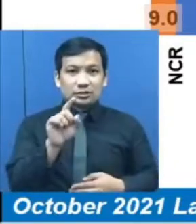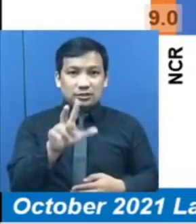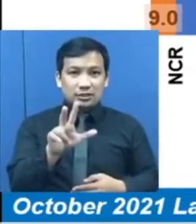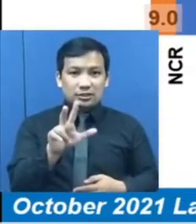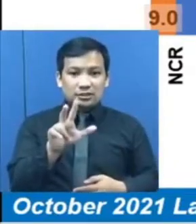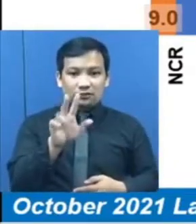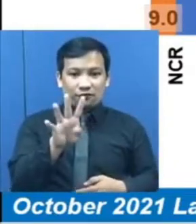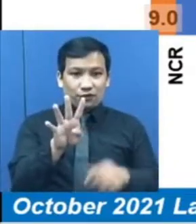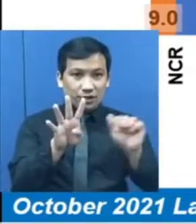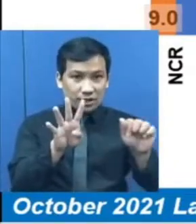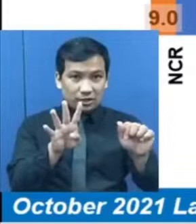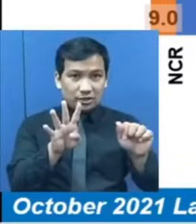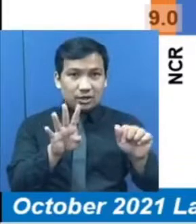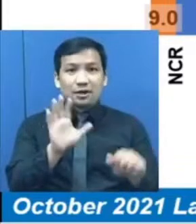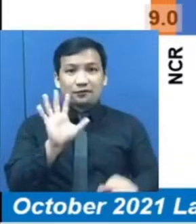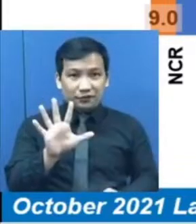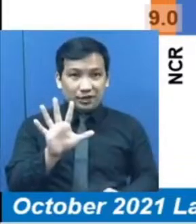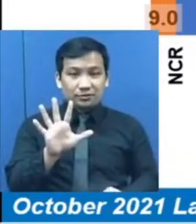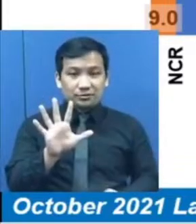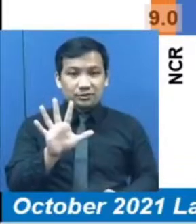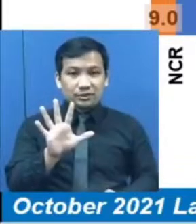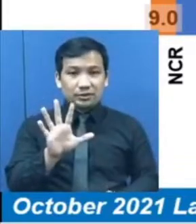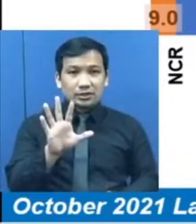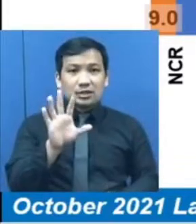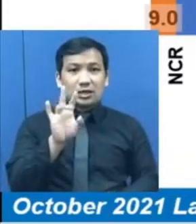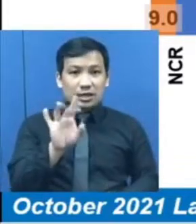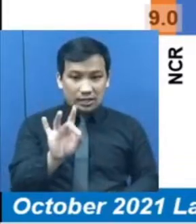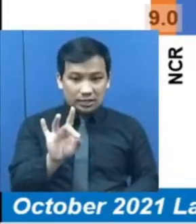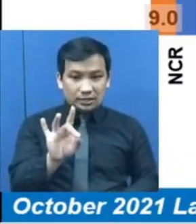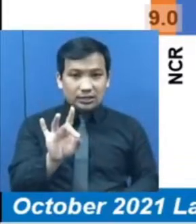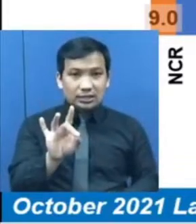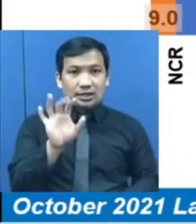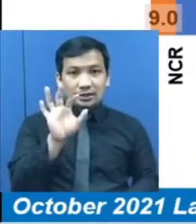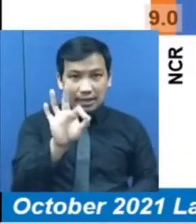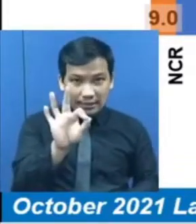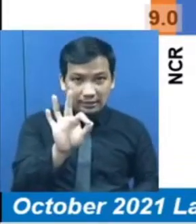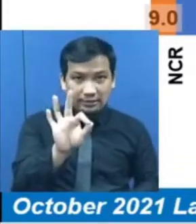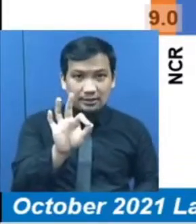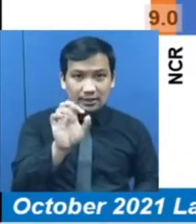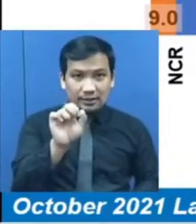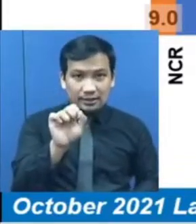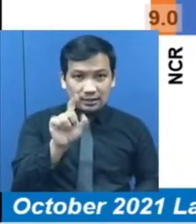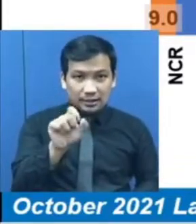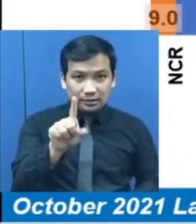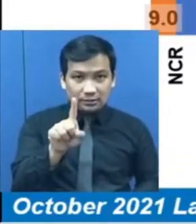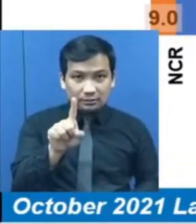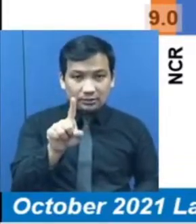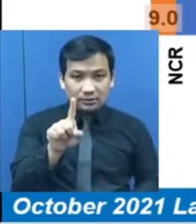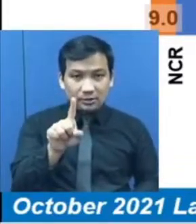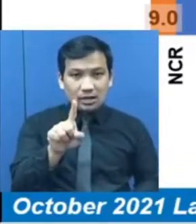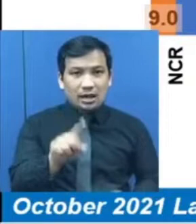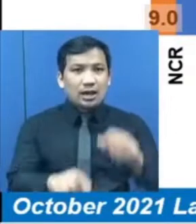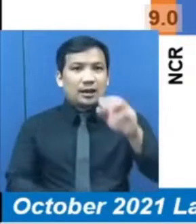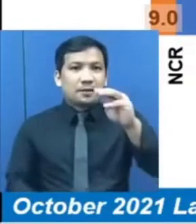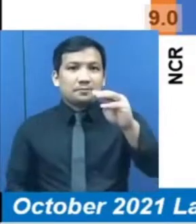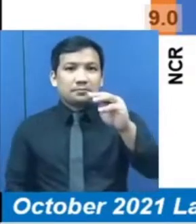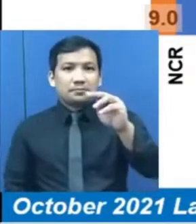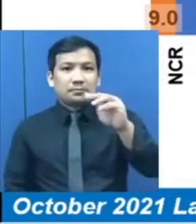4A, 5, 8, 9, 11 at Mimaropa.